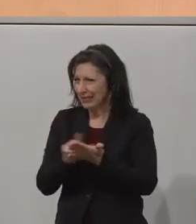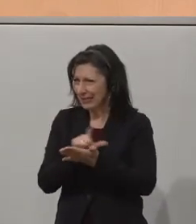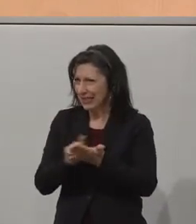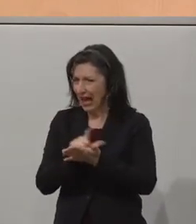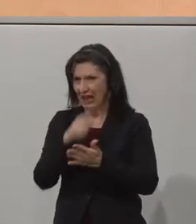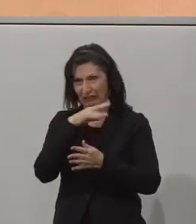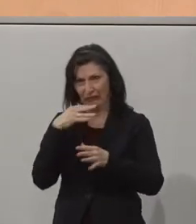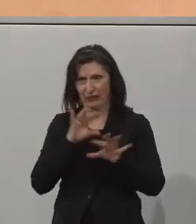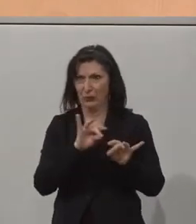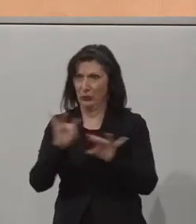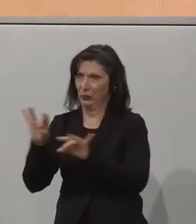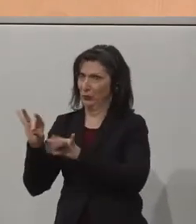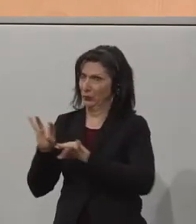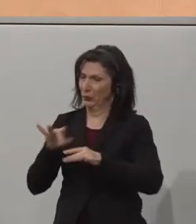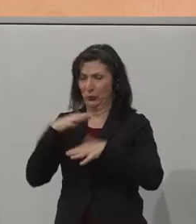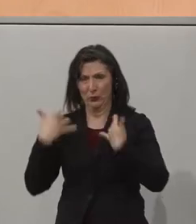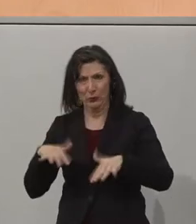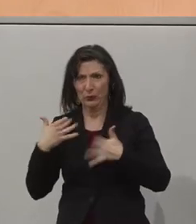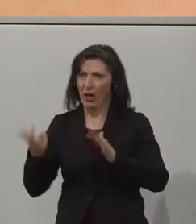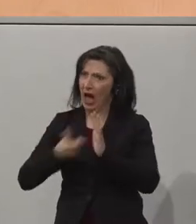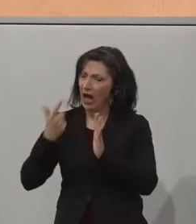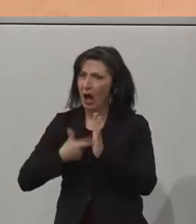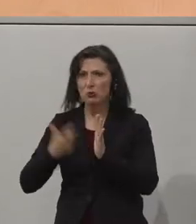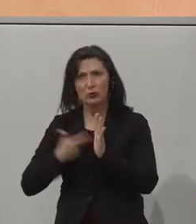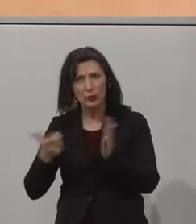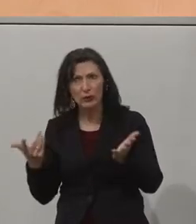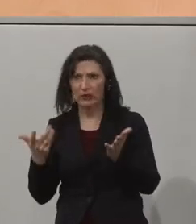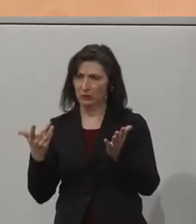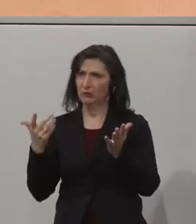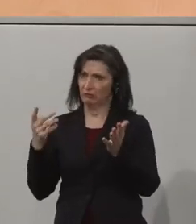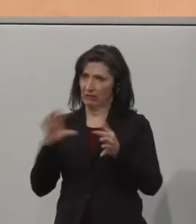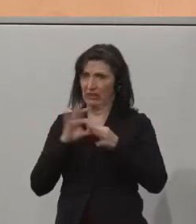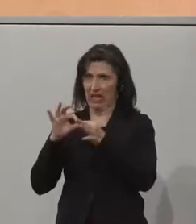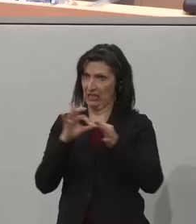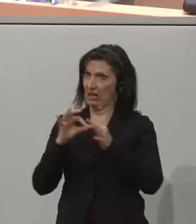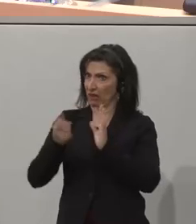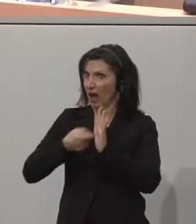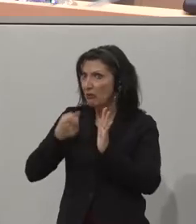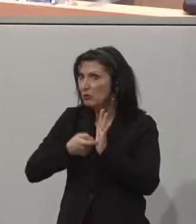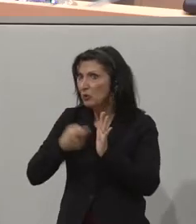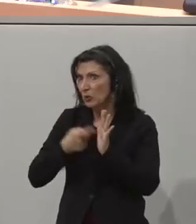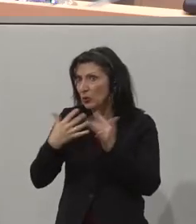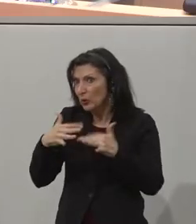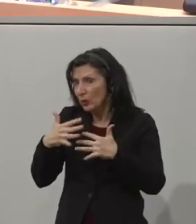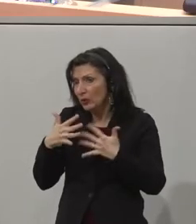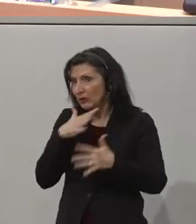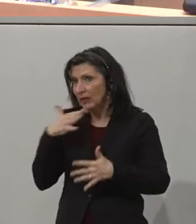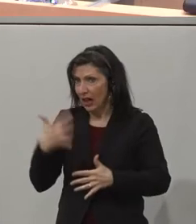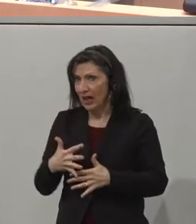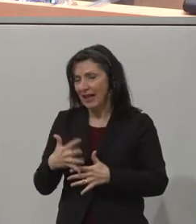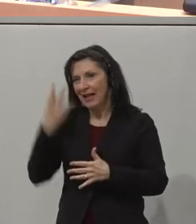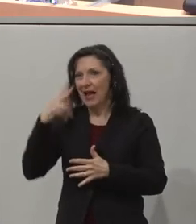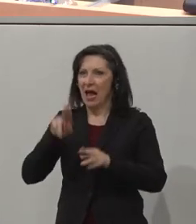umfangreich die Herausforderungen, vor denen wir gesellschaftlich stehen, sind sicher intensiv. Und dass Herr